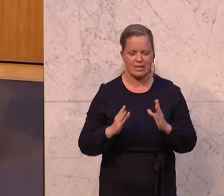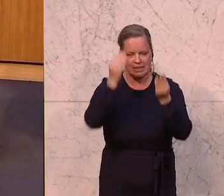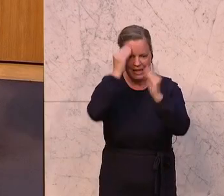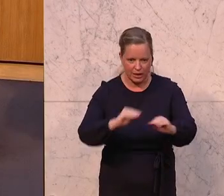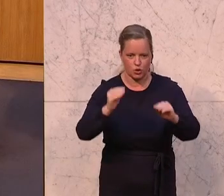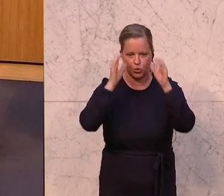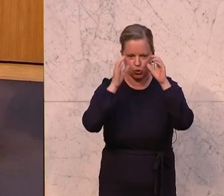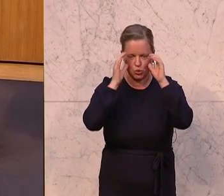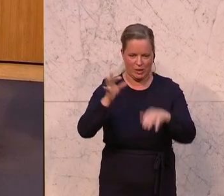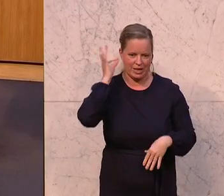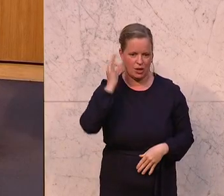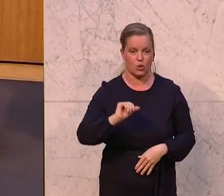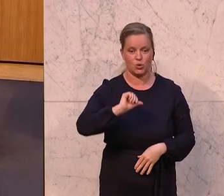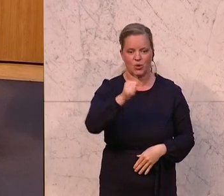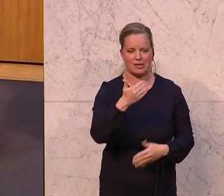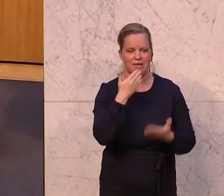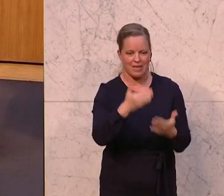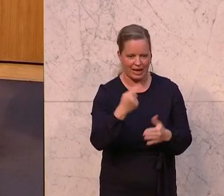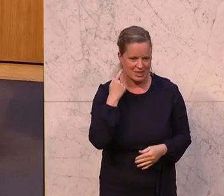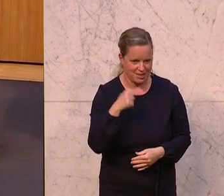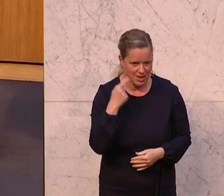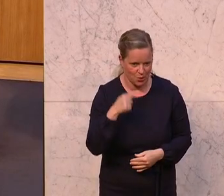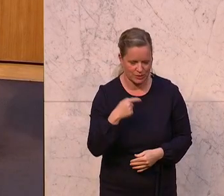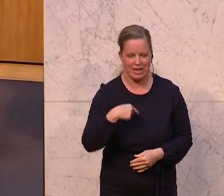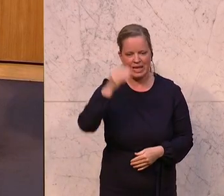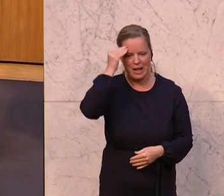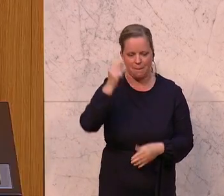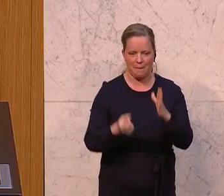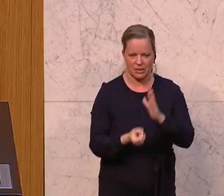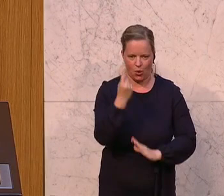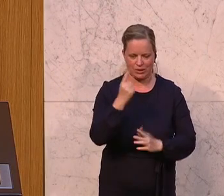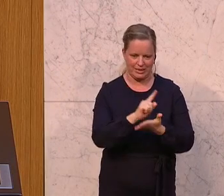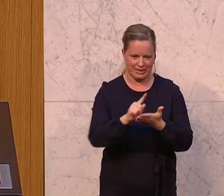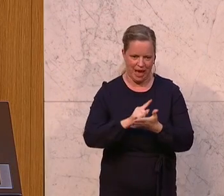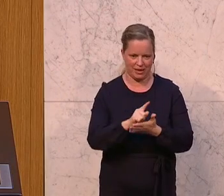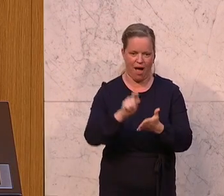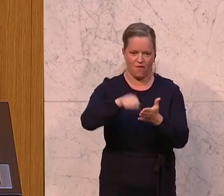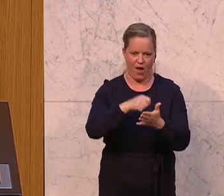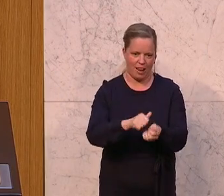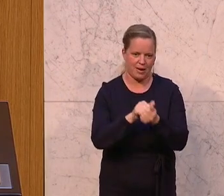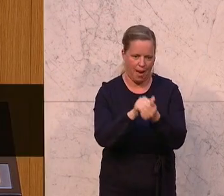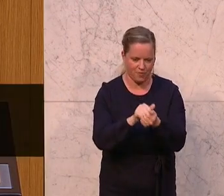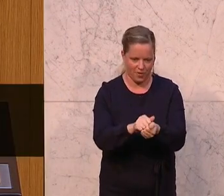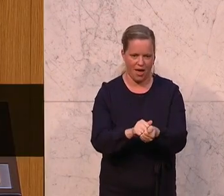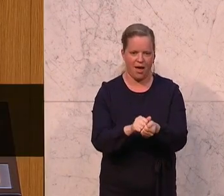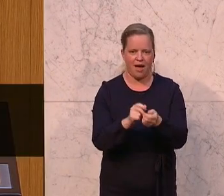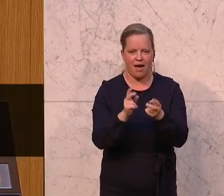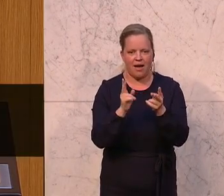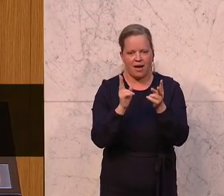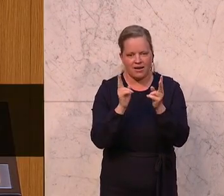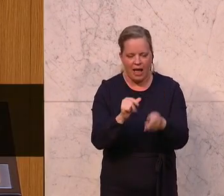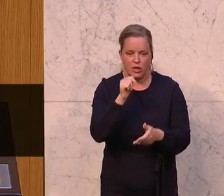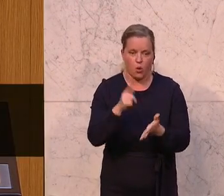Maria Theresia Nies von der ÖVP ist am Wort. Weil ich glaube, gerade in Zeiten eines Wahlkampfes kann man nicht oft genug betonen,